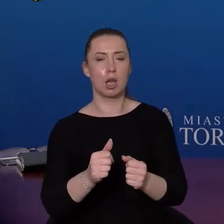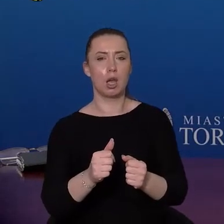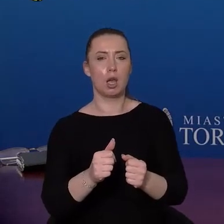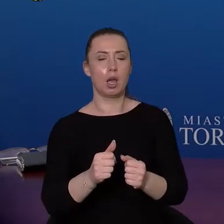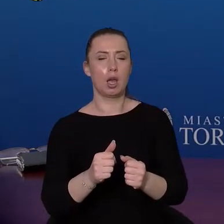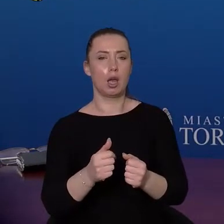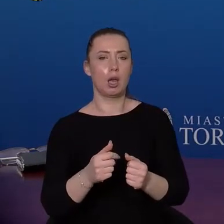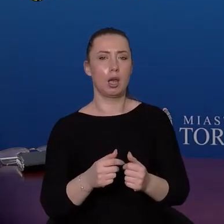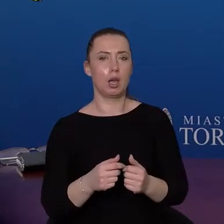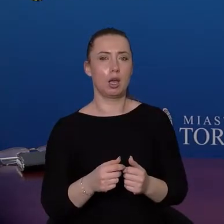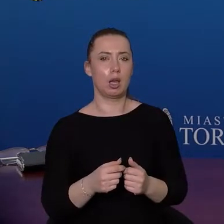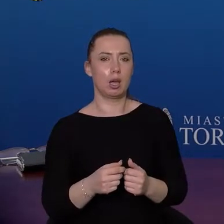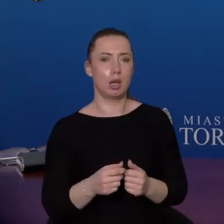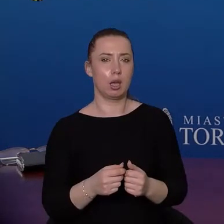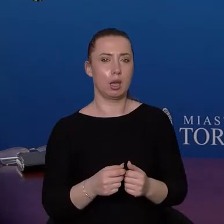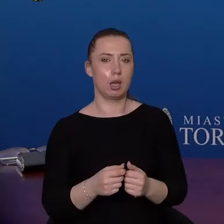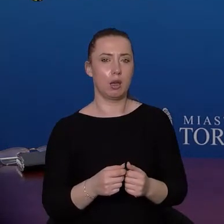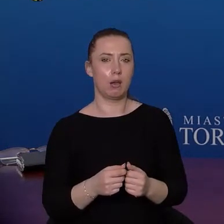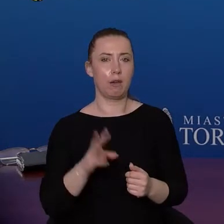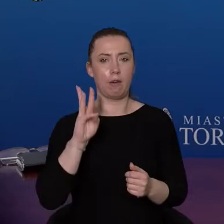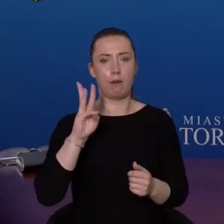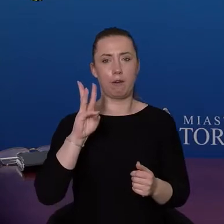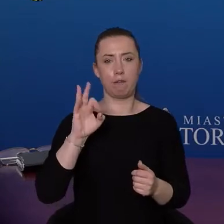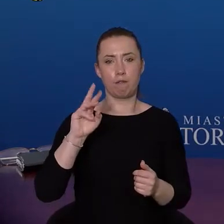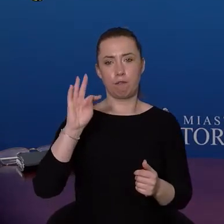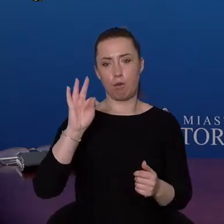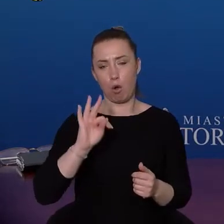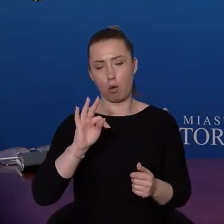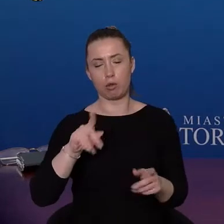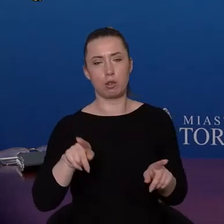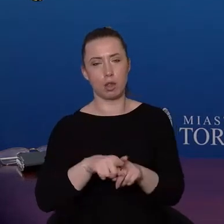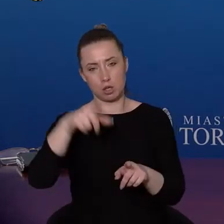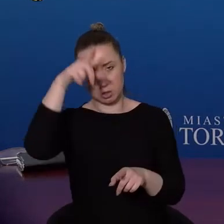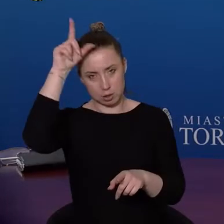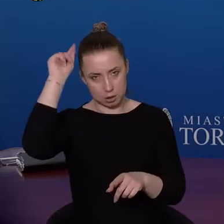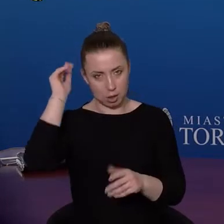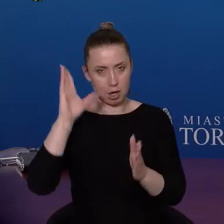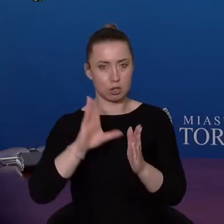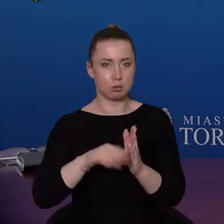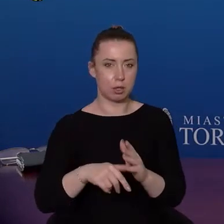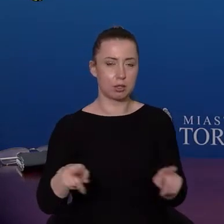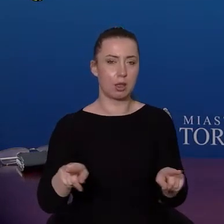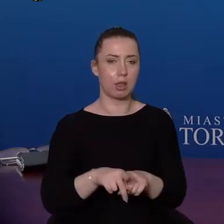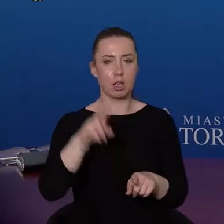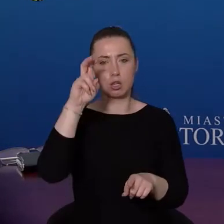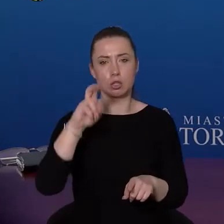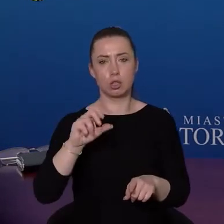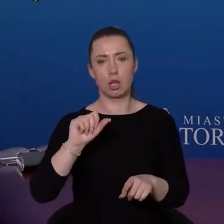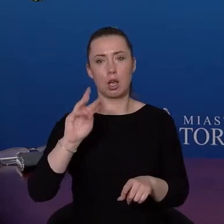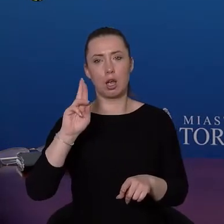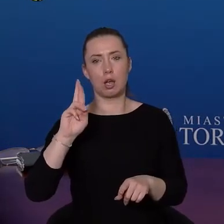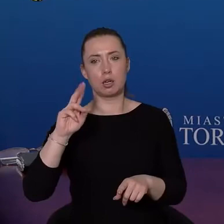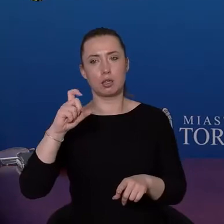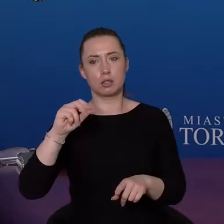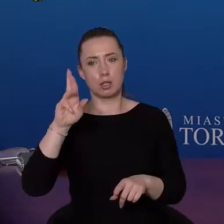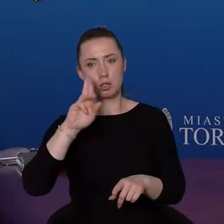Polskiego, ale także Wojsk Obrony Terytorialnej i Straży Miejskiej będzie zorganizowane w warunkach... 14